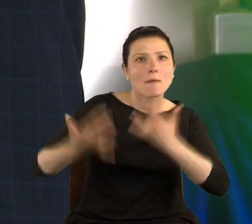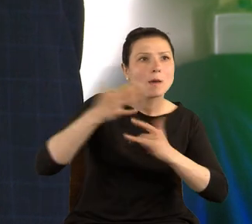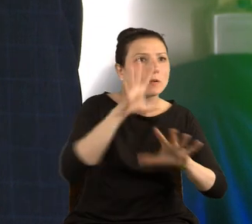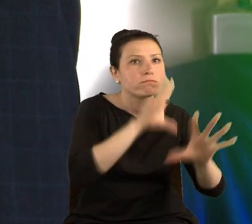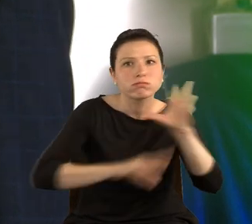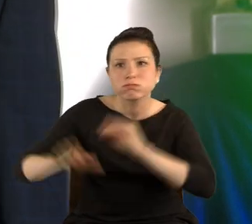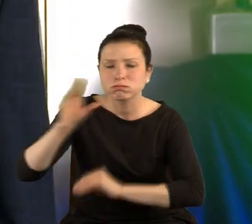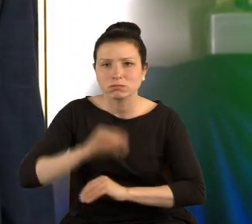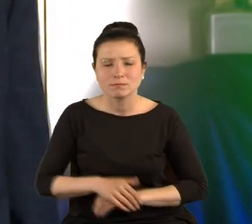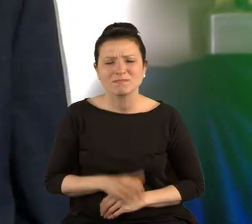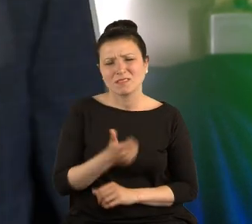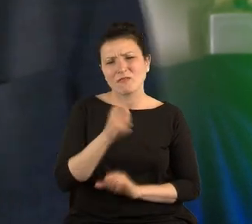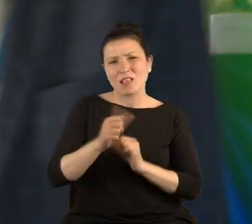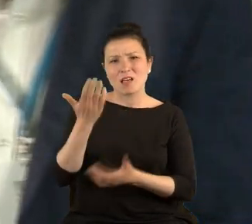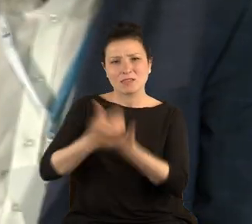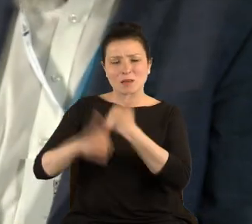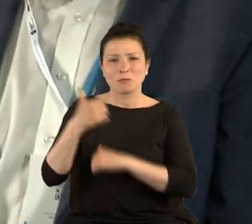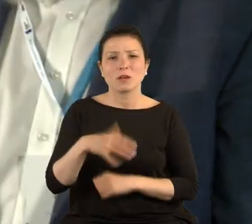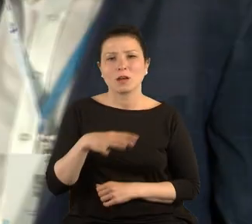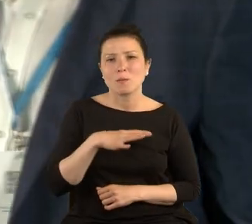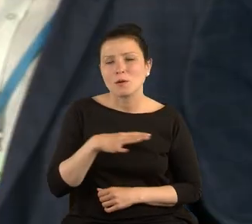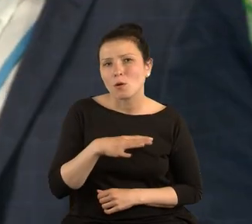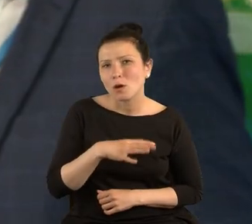Wiele lat temu, kiedy jeszcze jeździło się